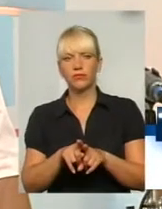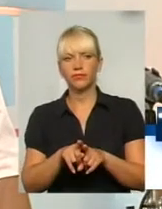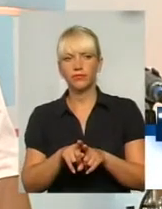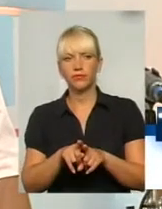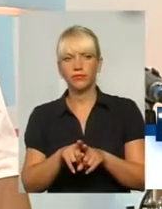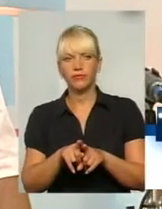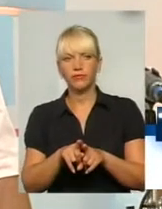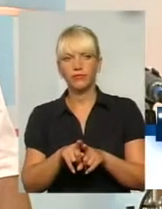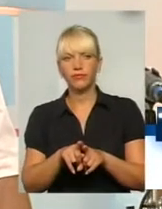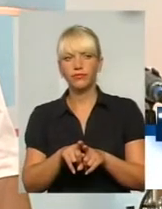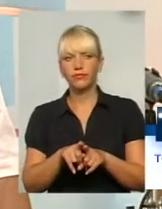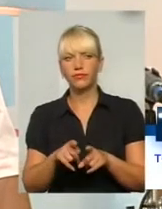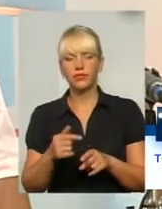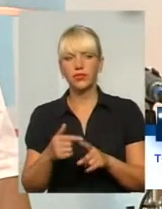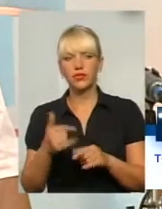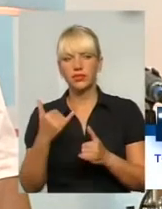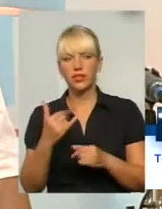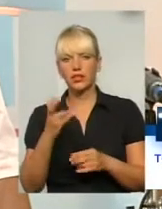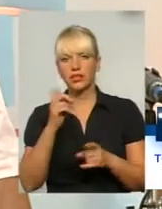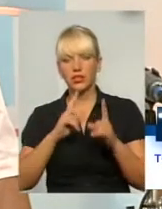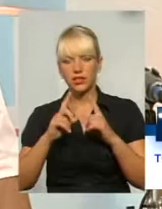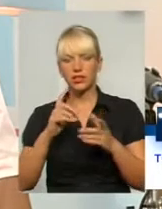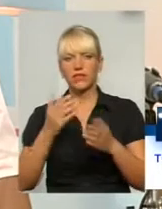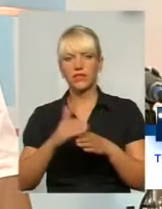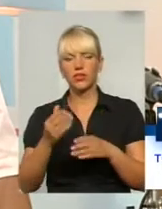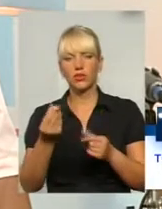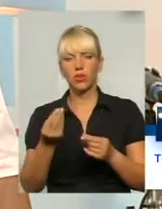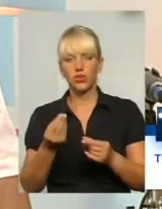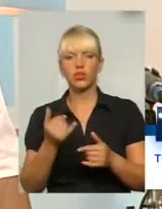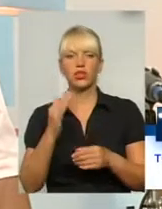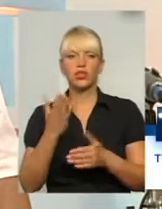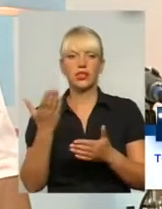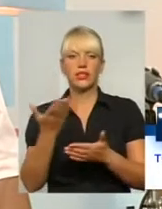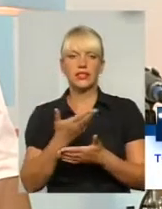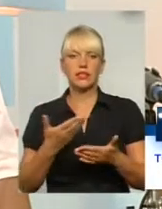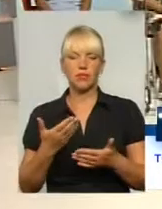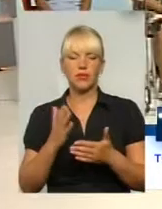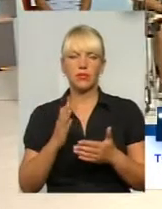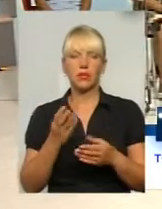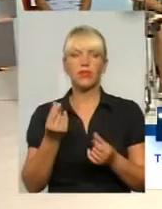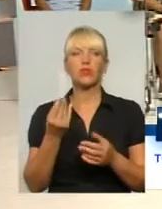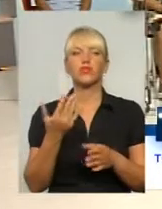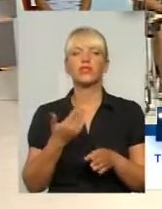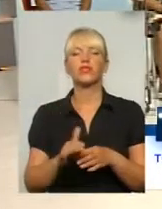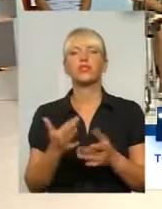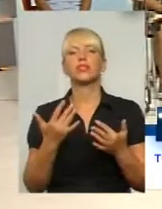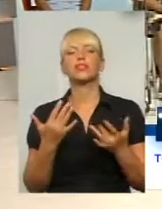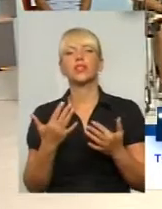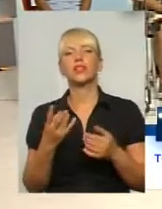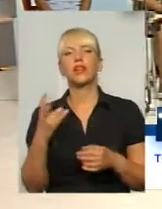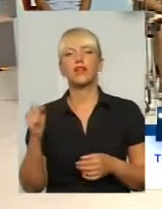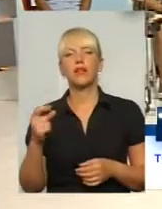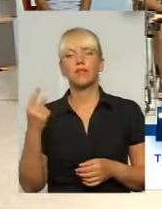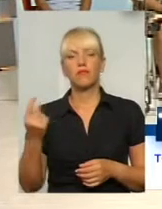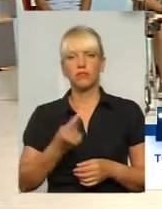вишукування. Зараз на сесії виділені кошти, ми замовляємо проєктно-кошторисну документацію. А скільки коштів виділили? На перший